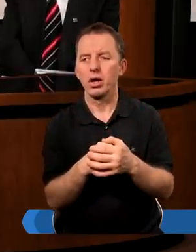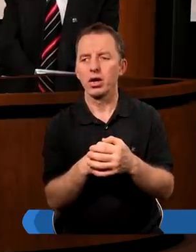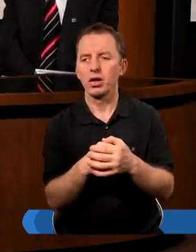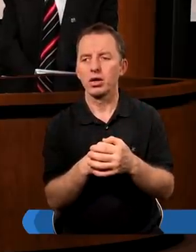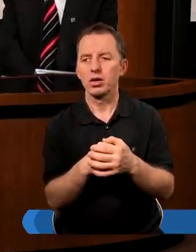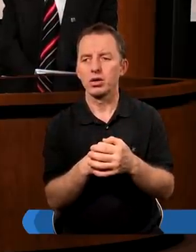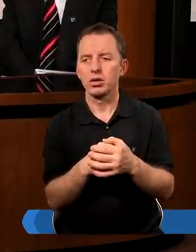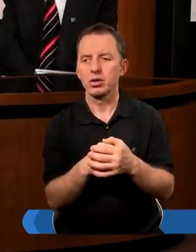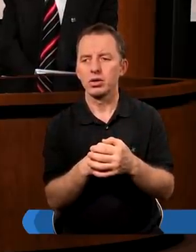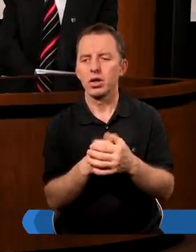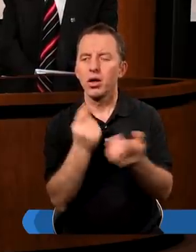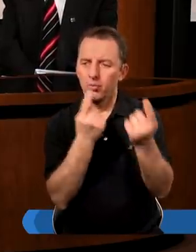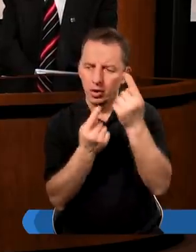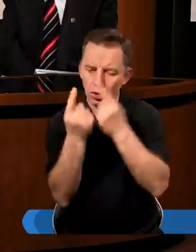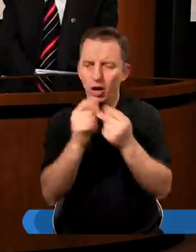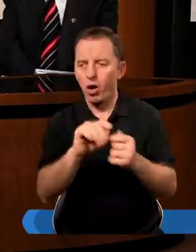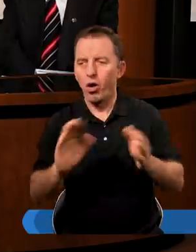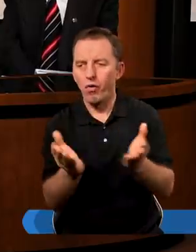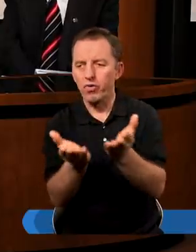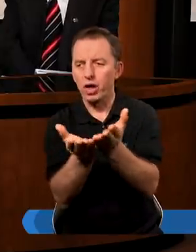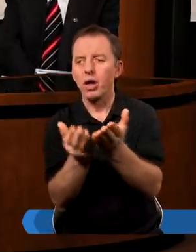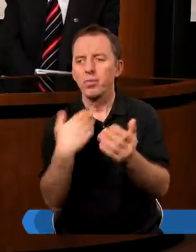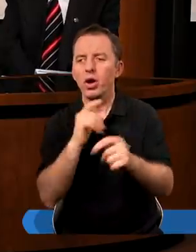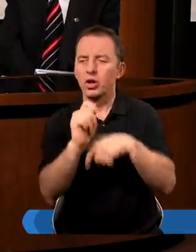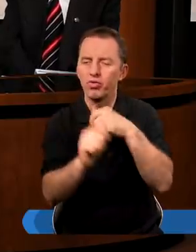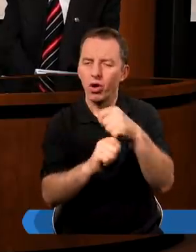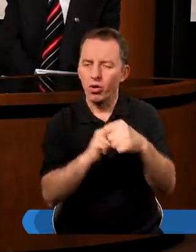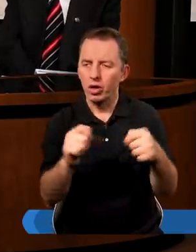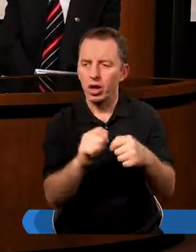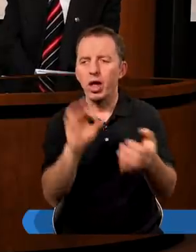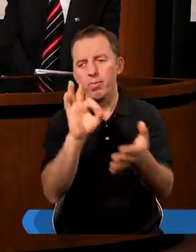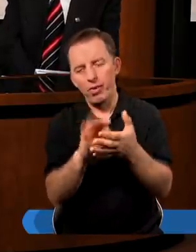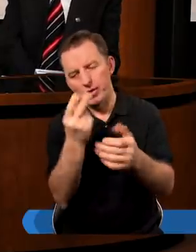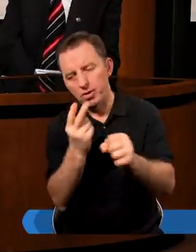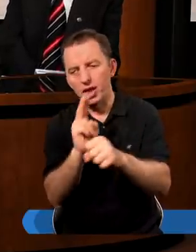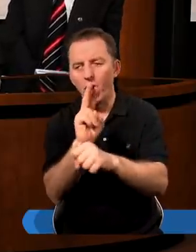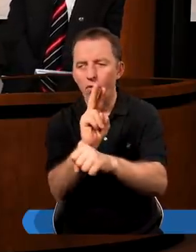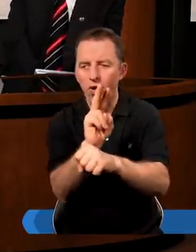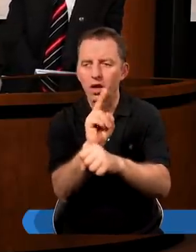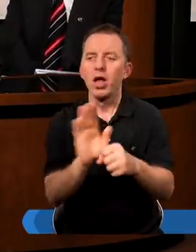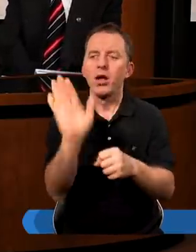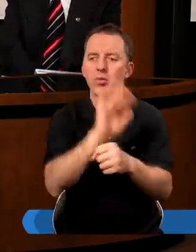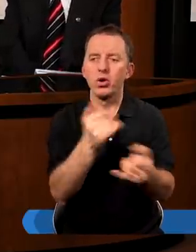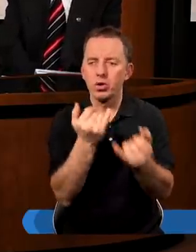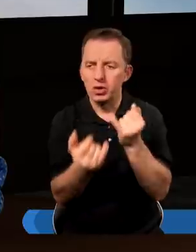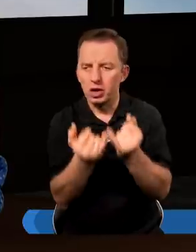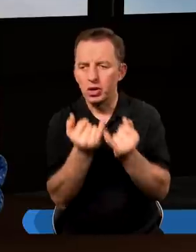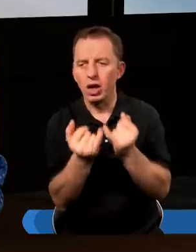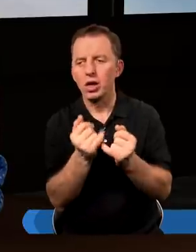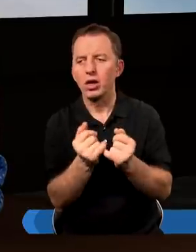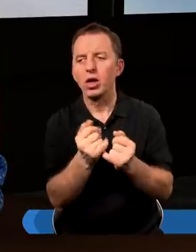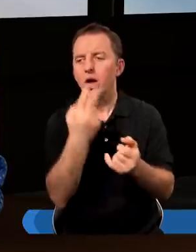Aniu, a ty co? Ja myślę, że ich ofiarność była związana z pewnym zaufaniem Bogu. Jeżeli